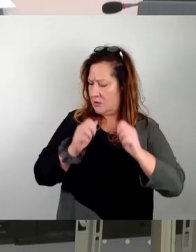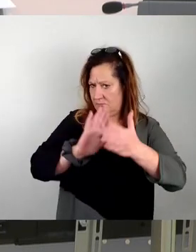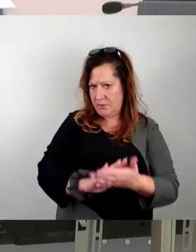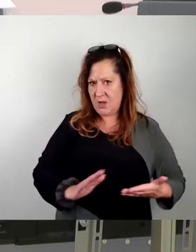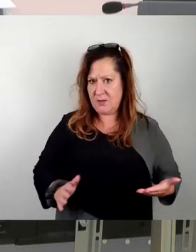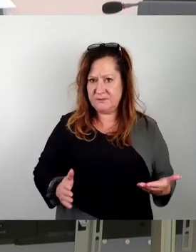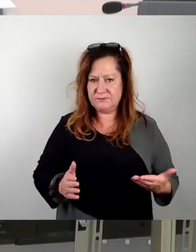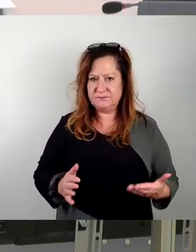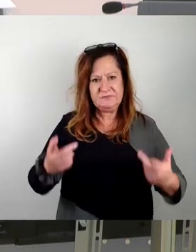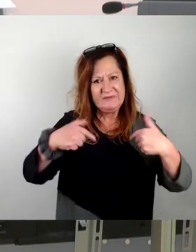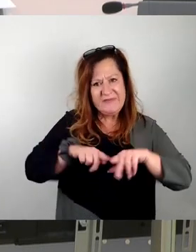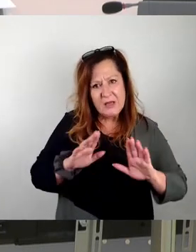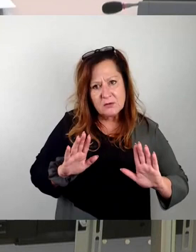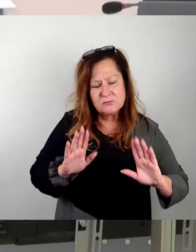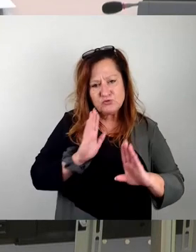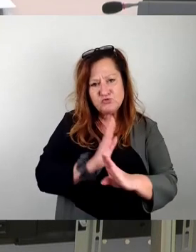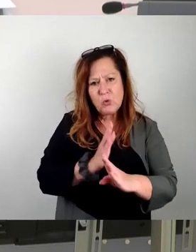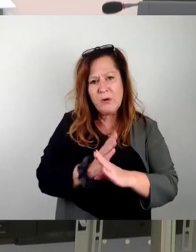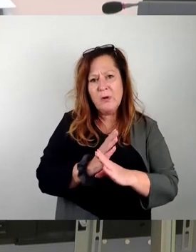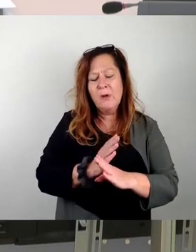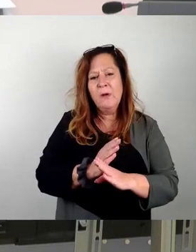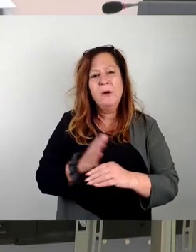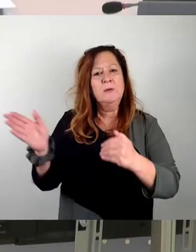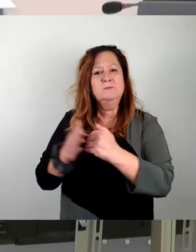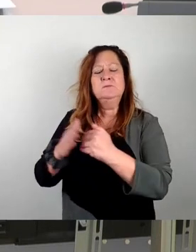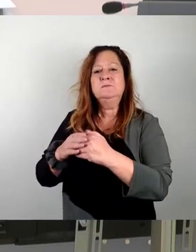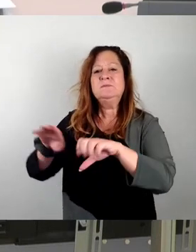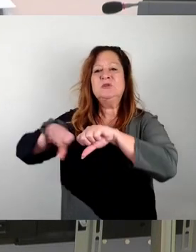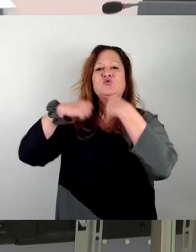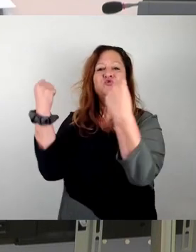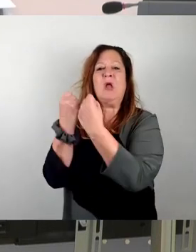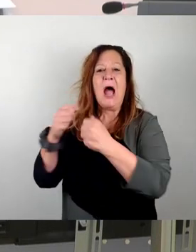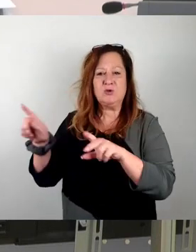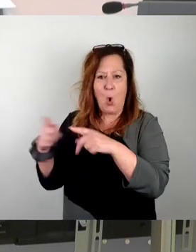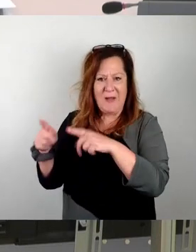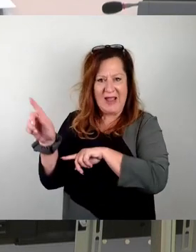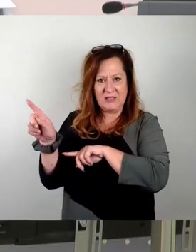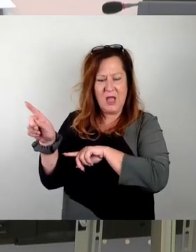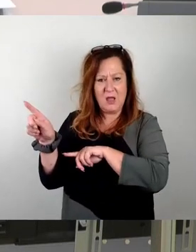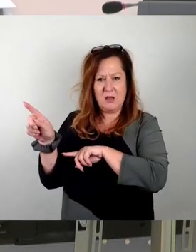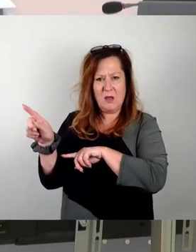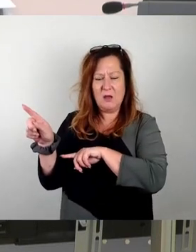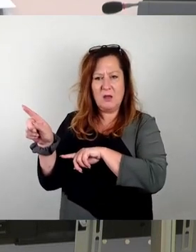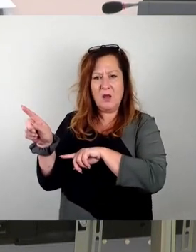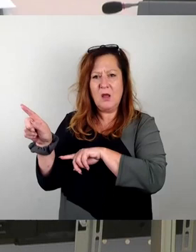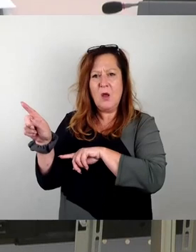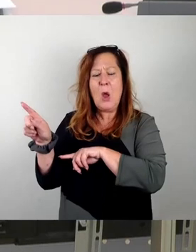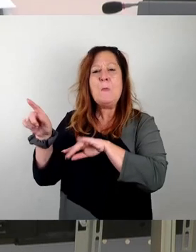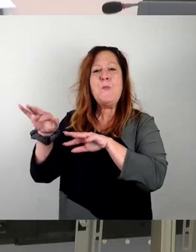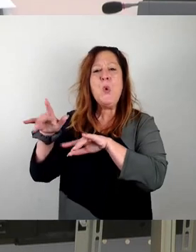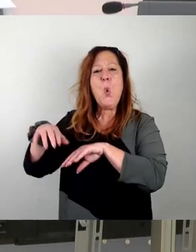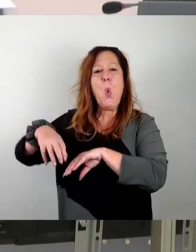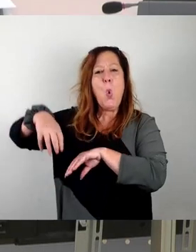Wir haben im Prinzip neben der Staatsoperette den Vorschlag gehabt, eines Hochhauses, eines Bürohochhauses,